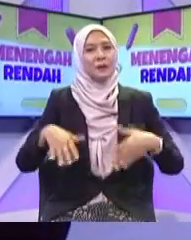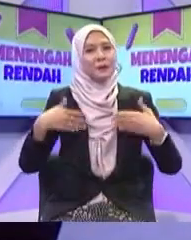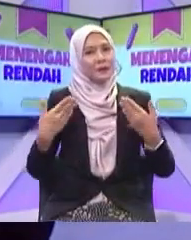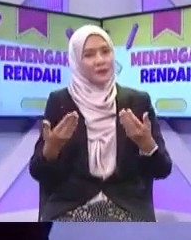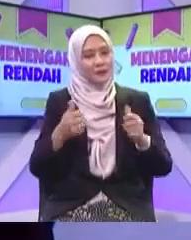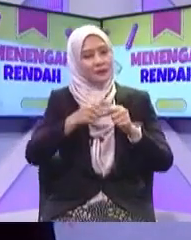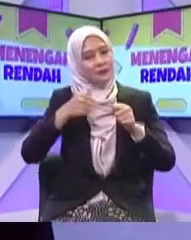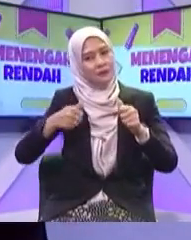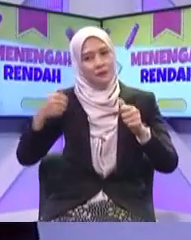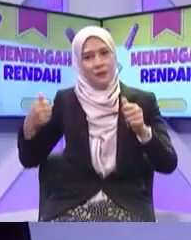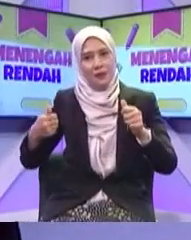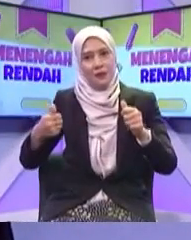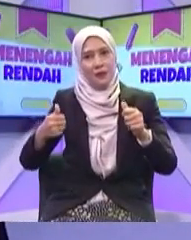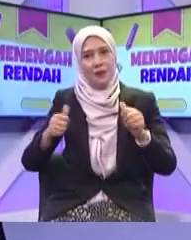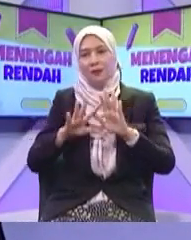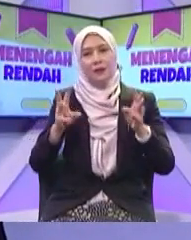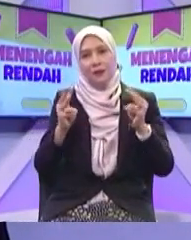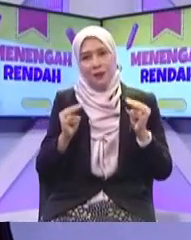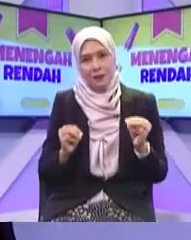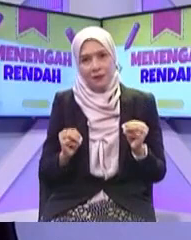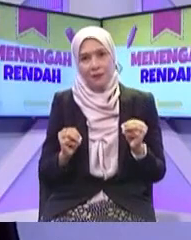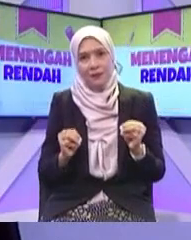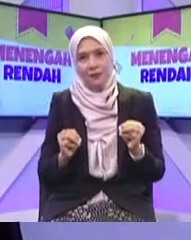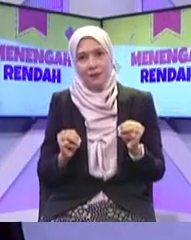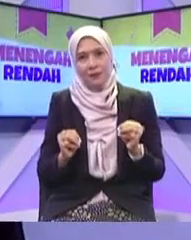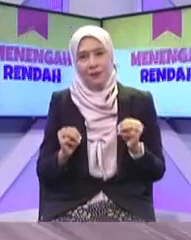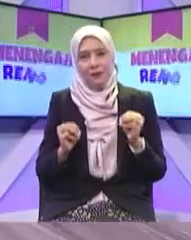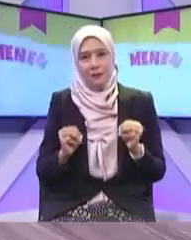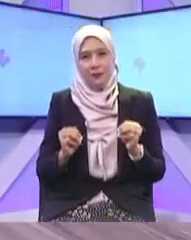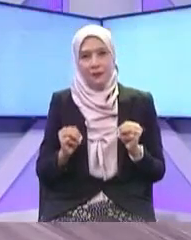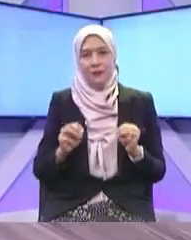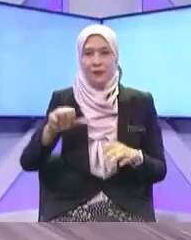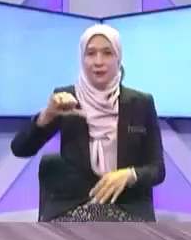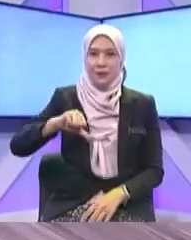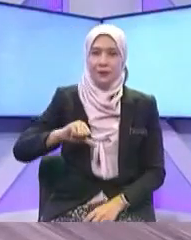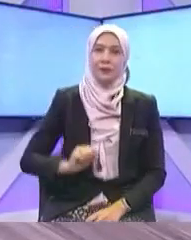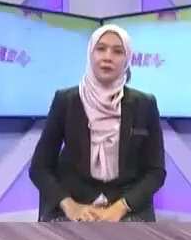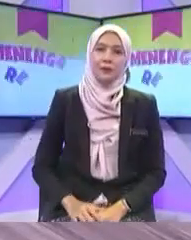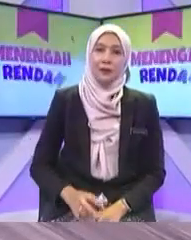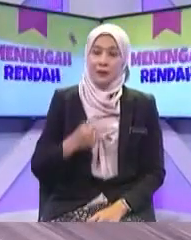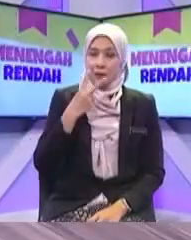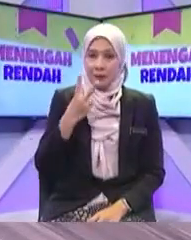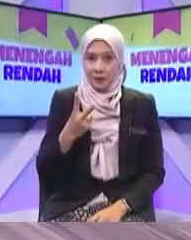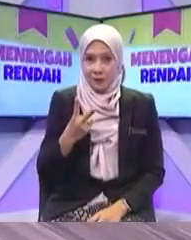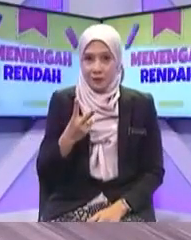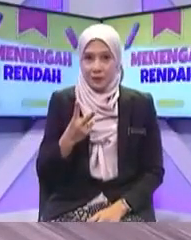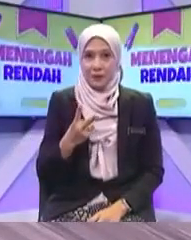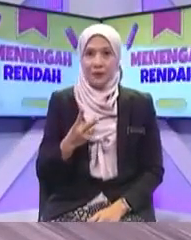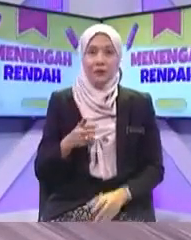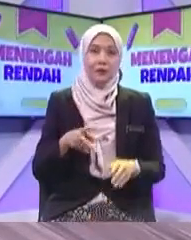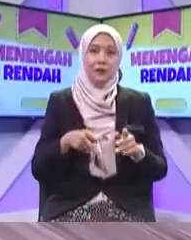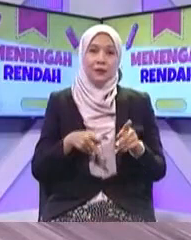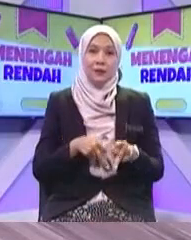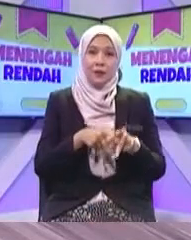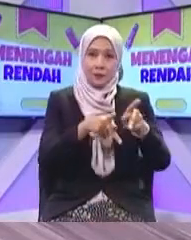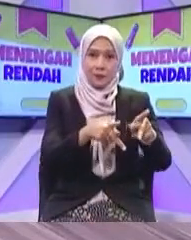Alihkan dia punya Alihkan Jadikan dia sebagai satu Okey pengajaran Yes Bagus Pengajaran Mungkin kita boleh jadikan Iktibar kepada kita Supaya kita